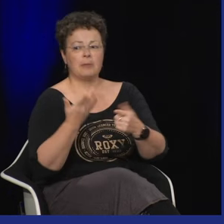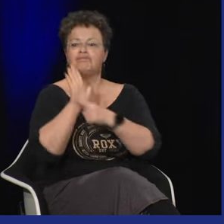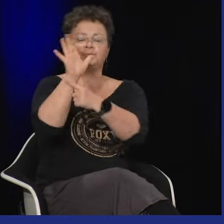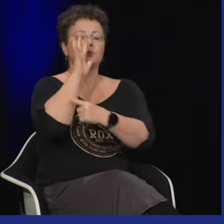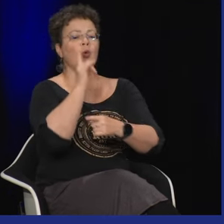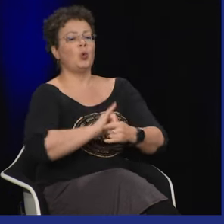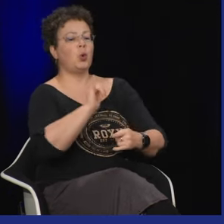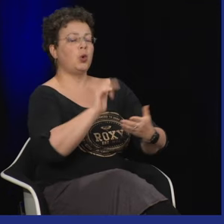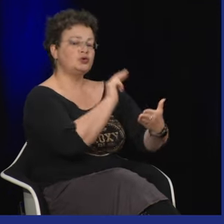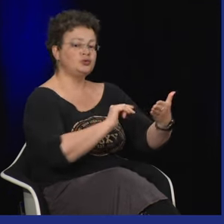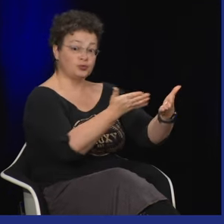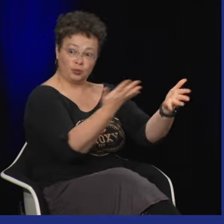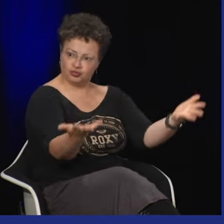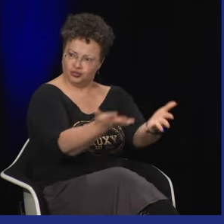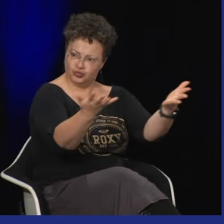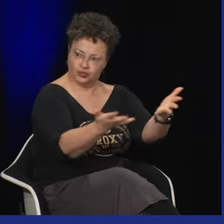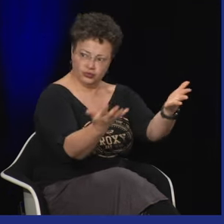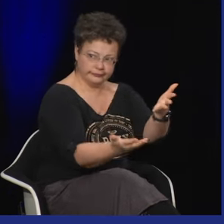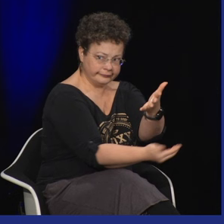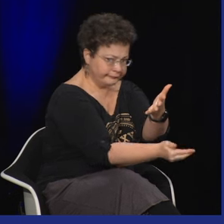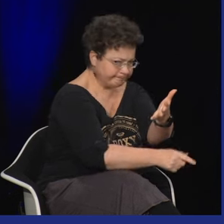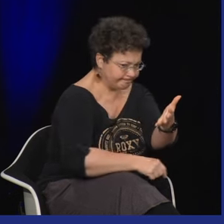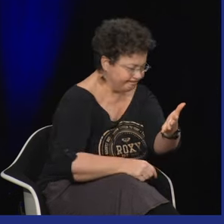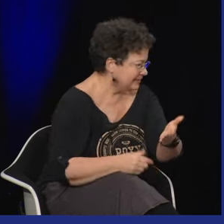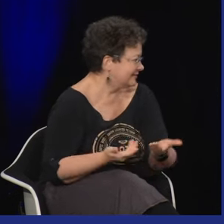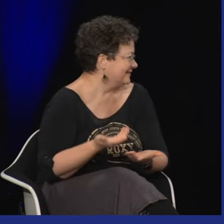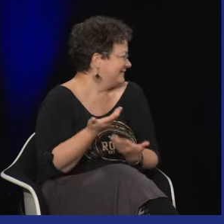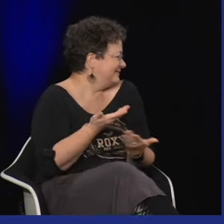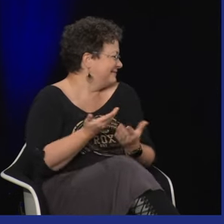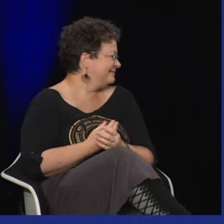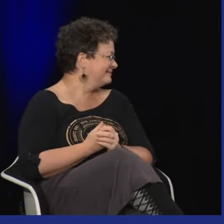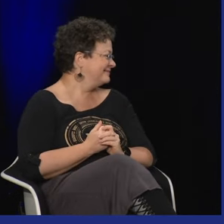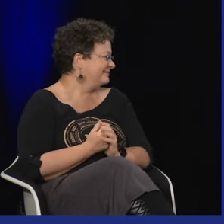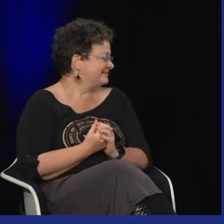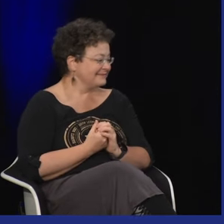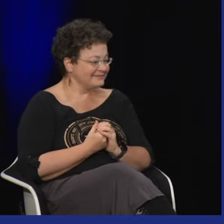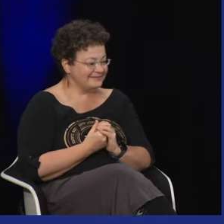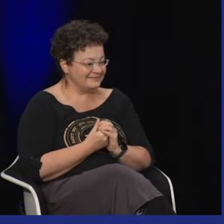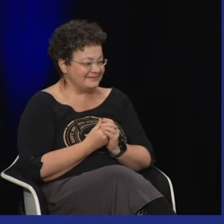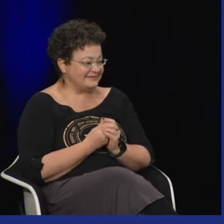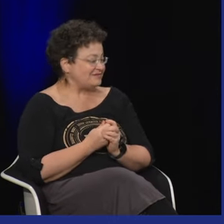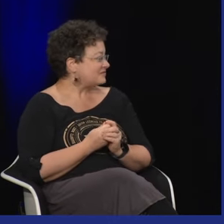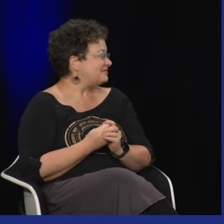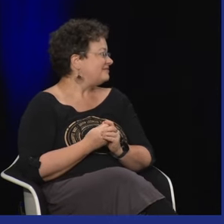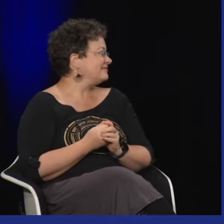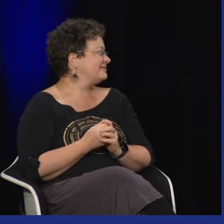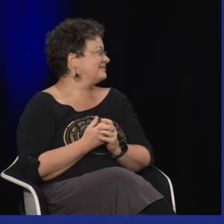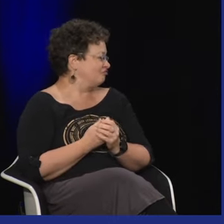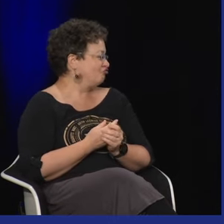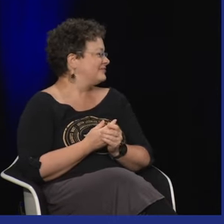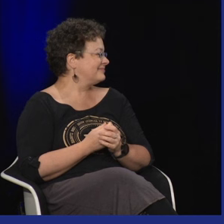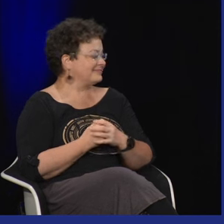façon manifeste. Il y a quand même un soutien. ne'agissait pas de le montrer de façon trop explicite mais il est quand même présent dans le tableau.